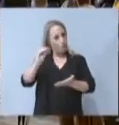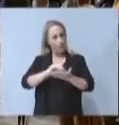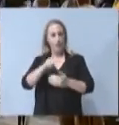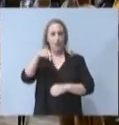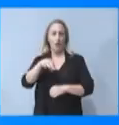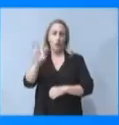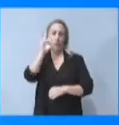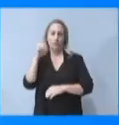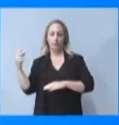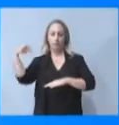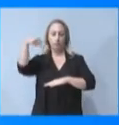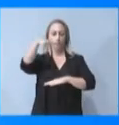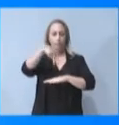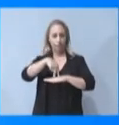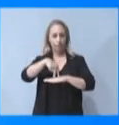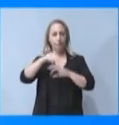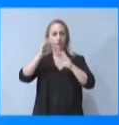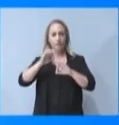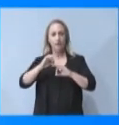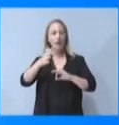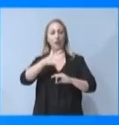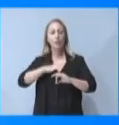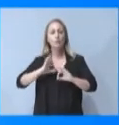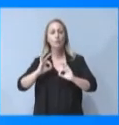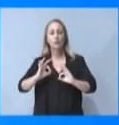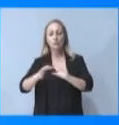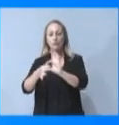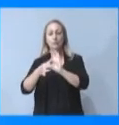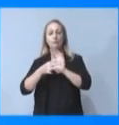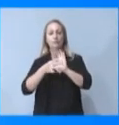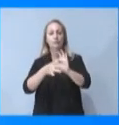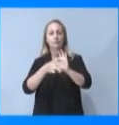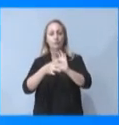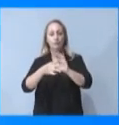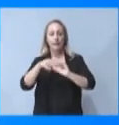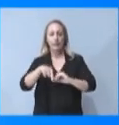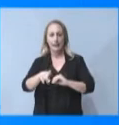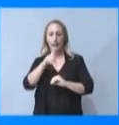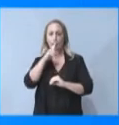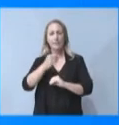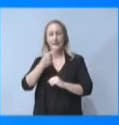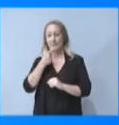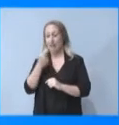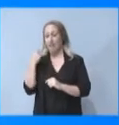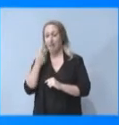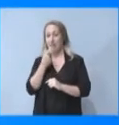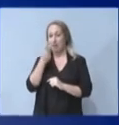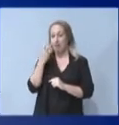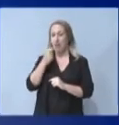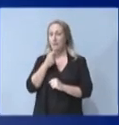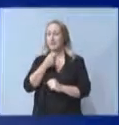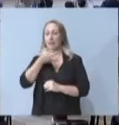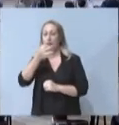Θεσσαλονίκη για να ενώσω και να δώσω προοπτική στα δύο αυτά συνθήματα. Να